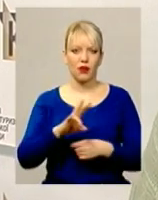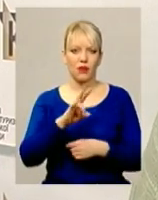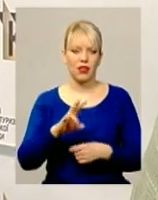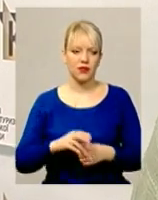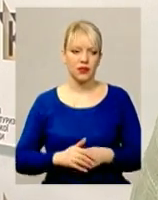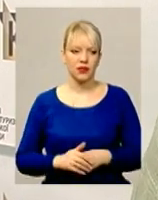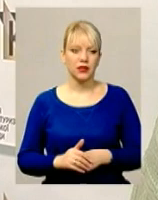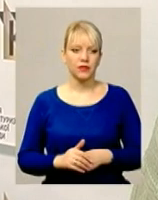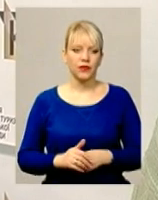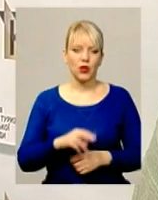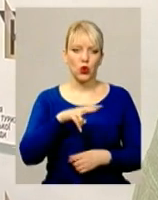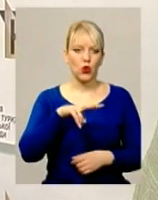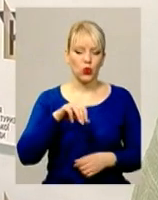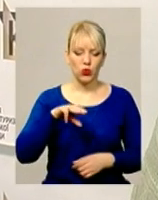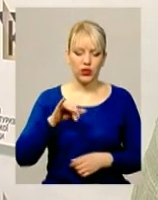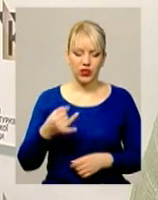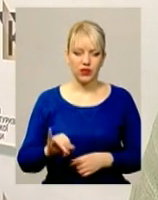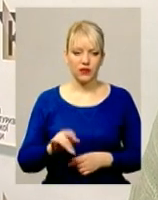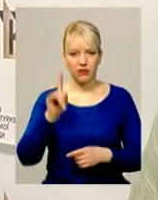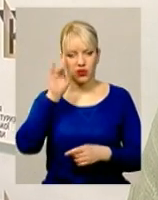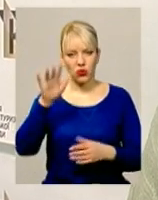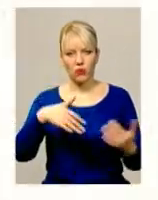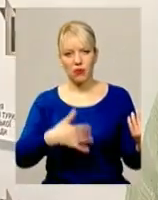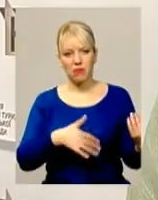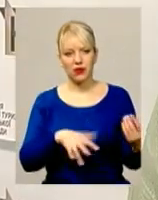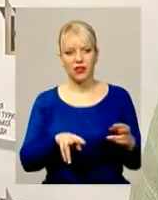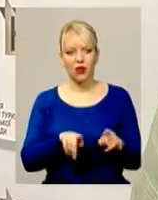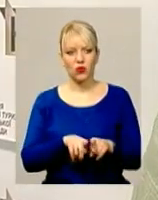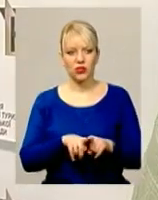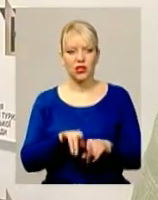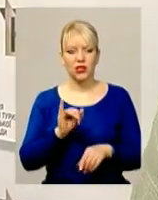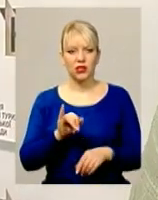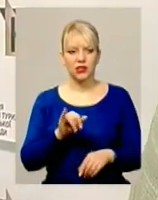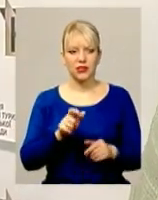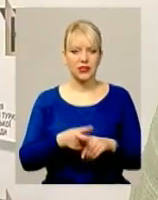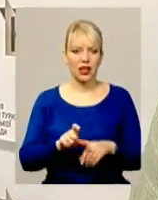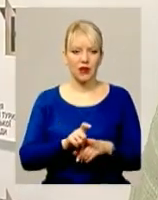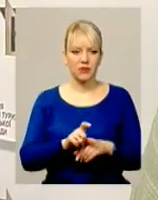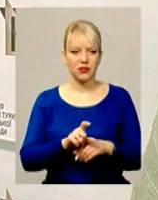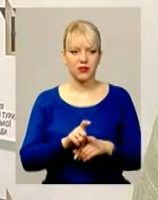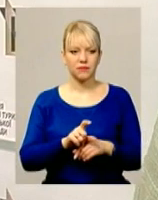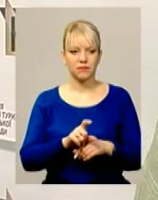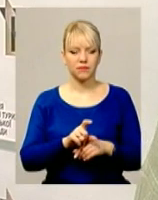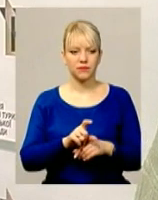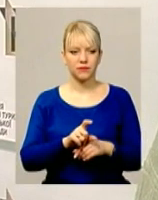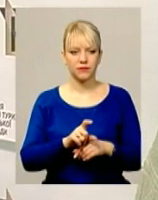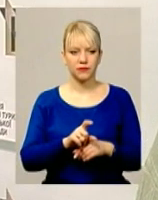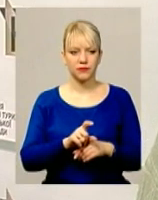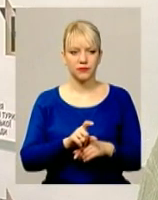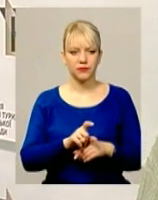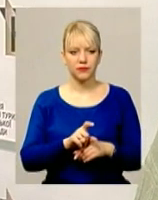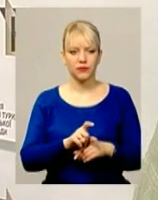Василь Лютий, відомий бард також. І найпростий, мабуть,